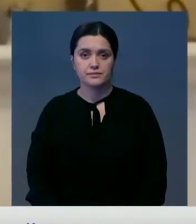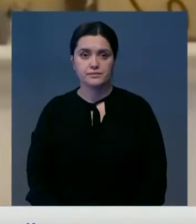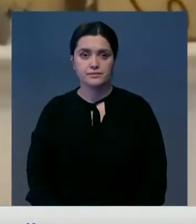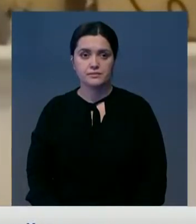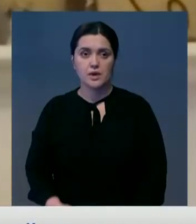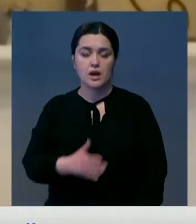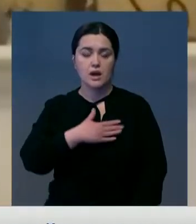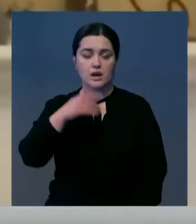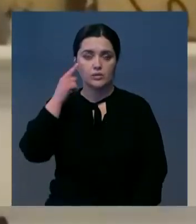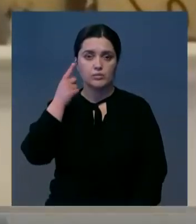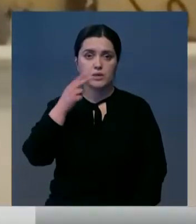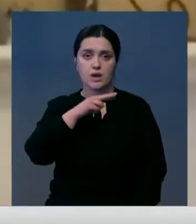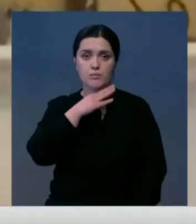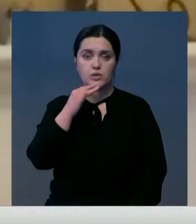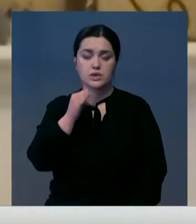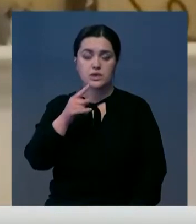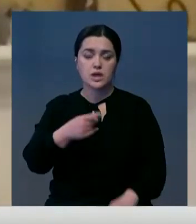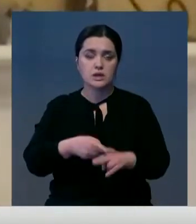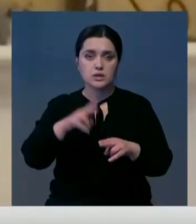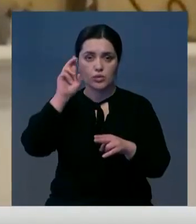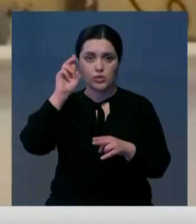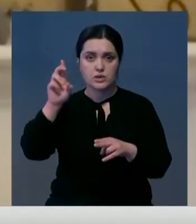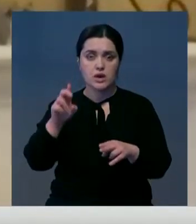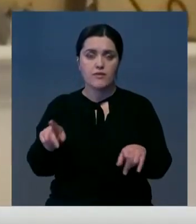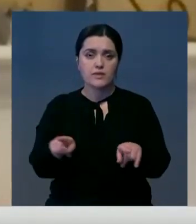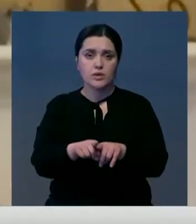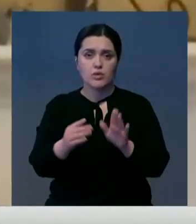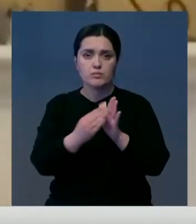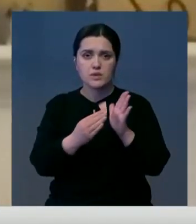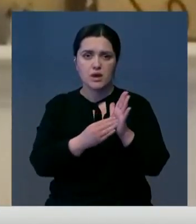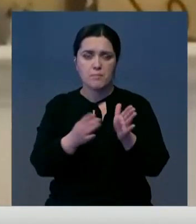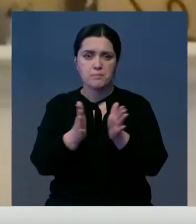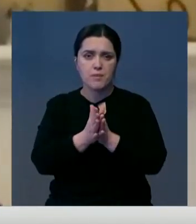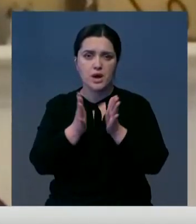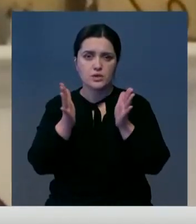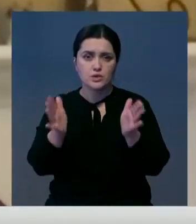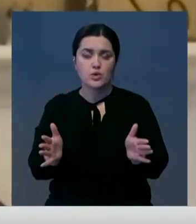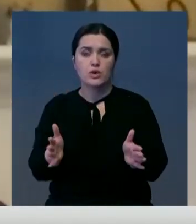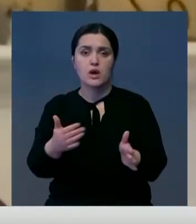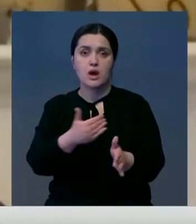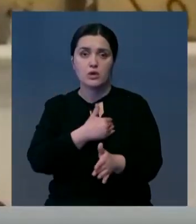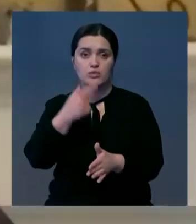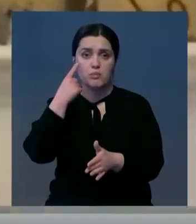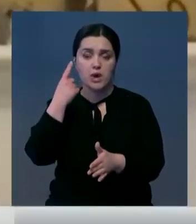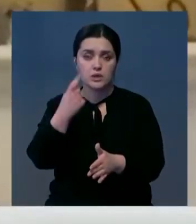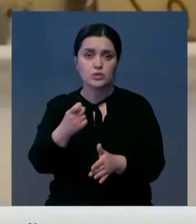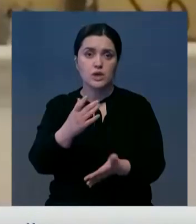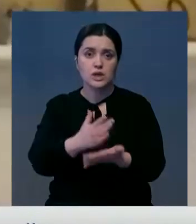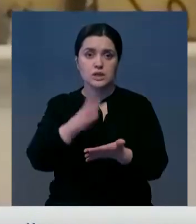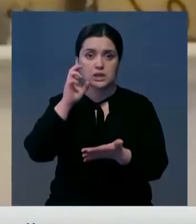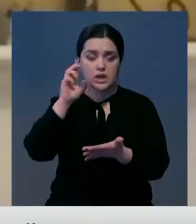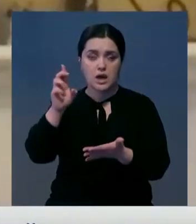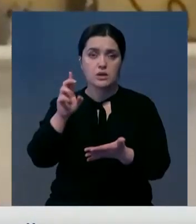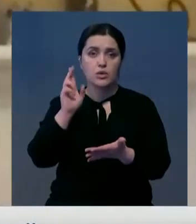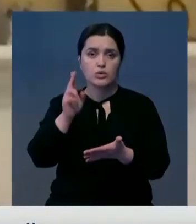Я думаю, что для многих из этих государств находиться в таком списке – позор. Тем не менее, хочу подчеркнуть, что есть страны, которые